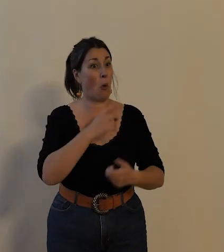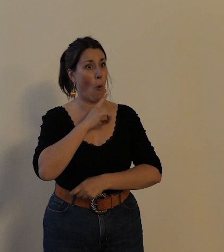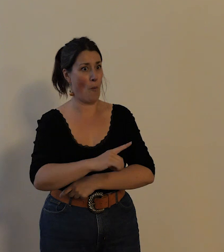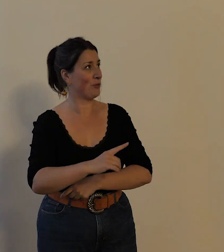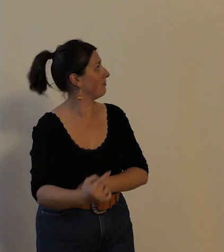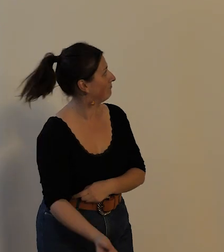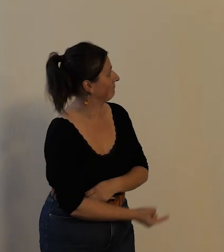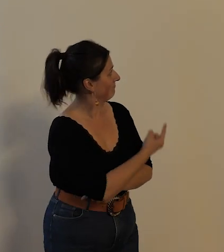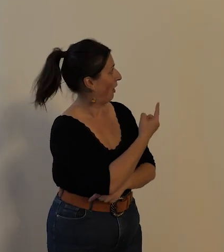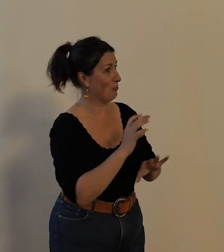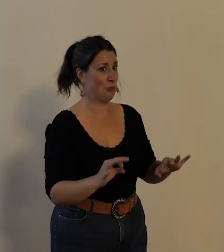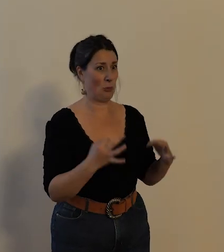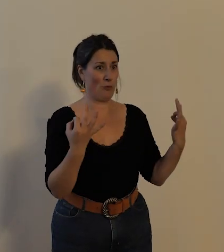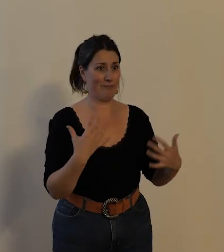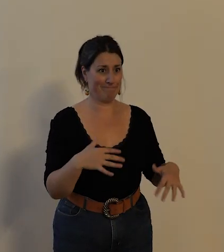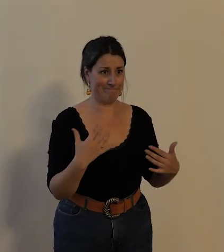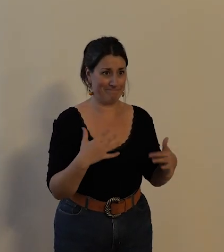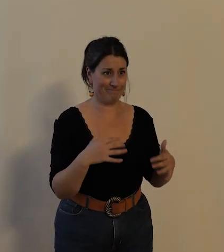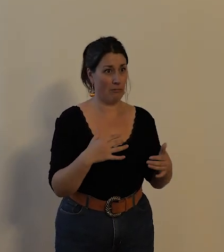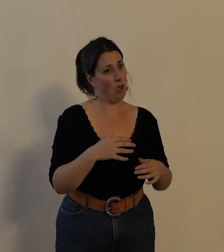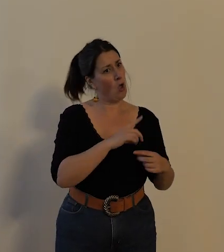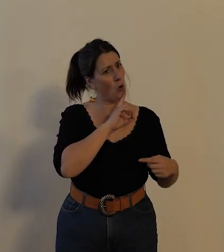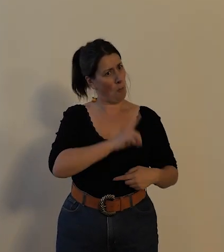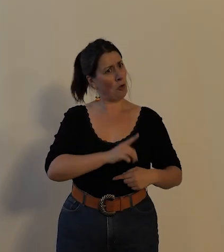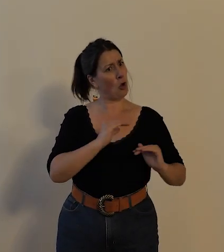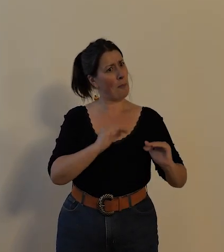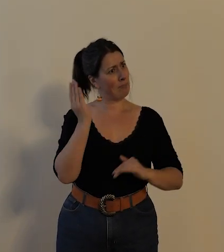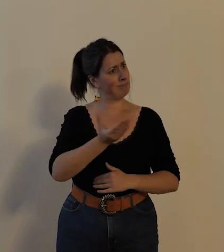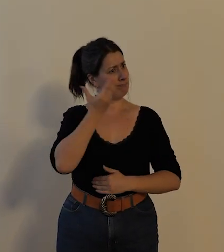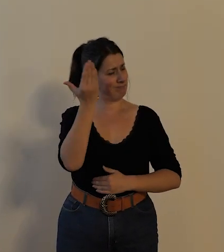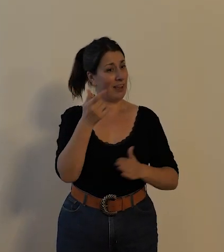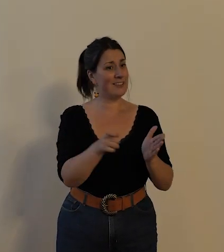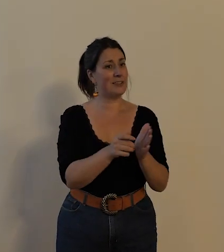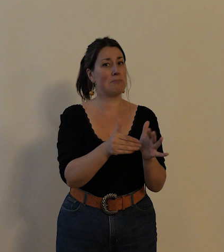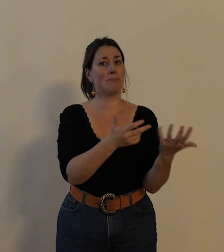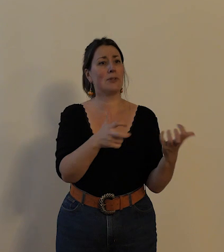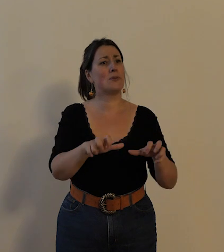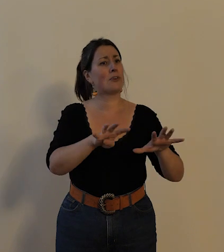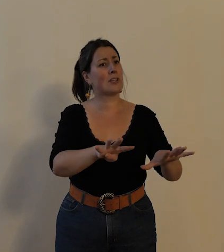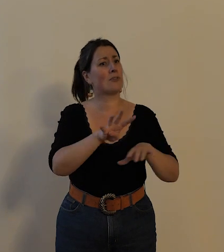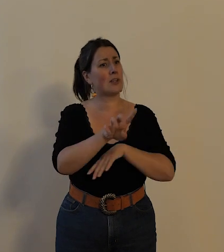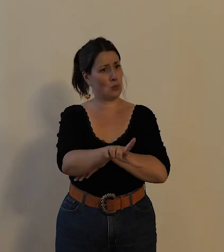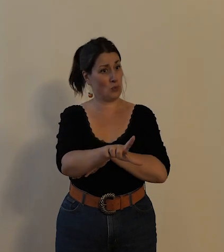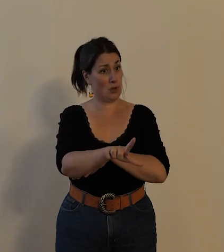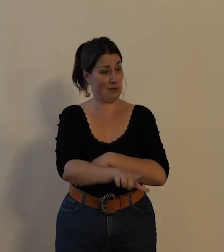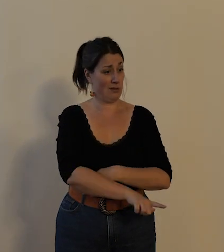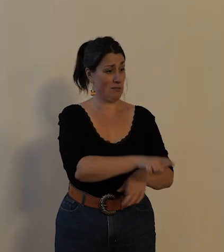révélée que j'ai retrouvée que je vous révèle qui est assez prestigieuse en 1892 le président